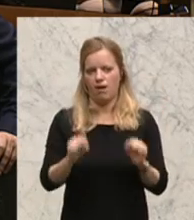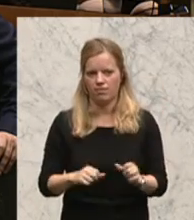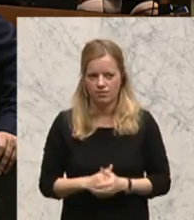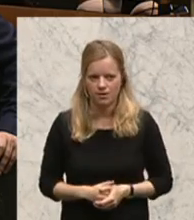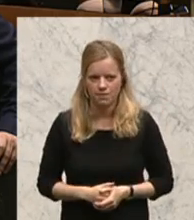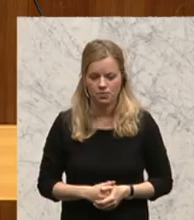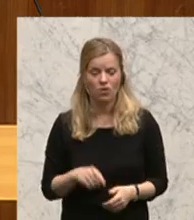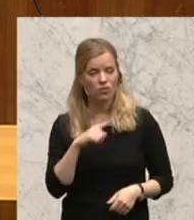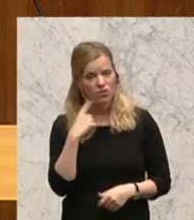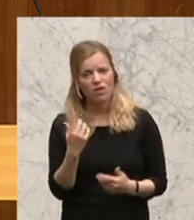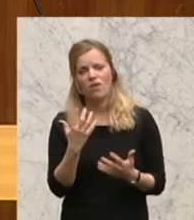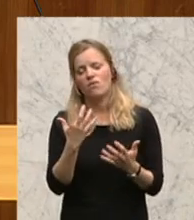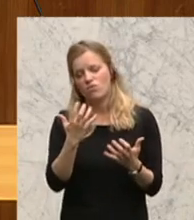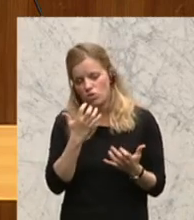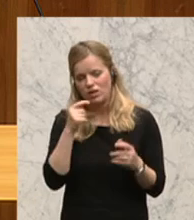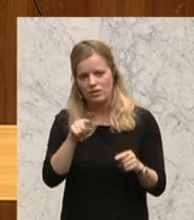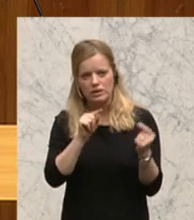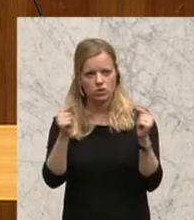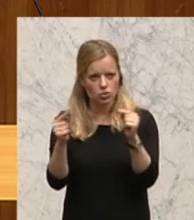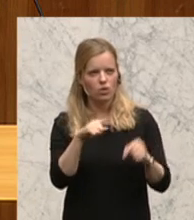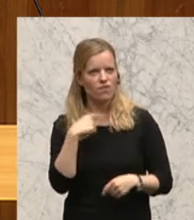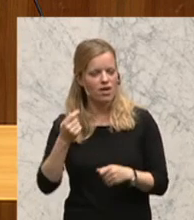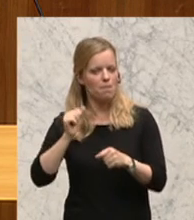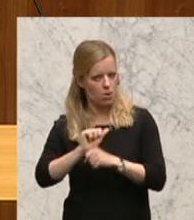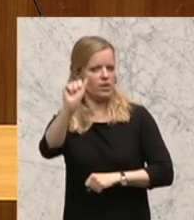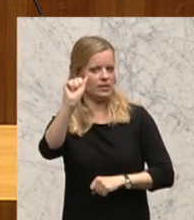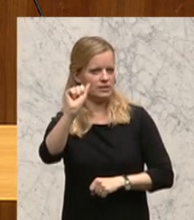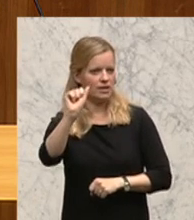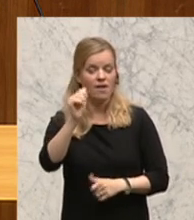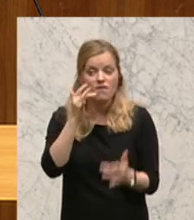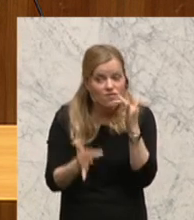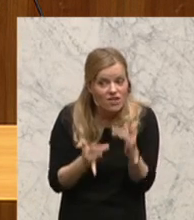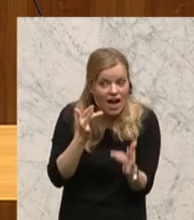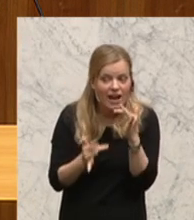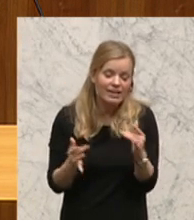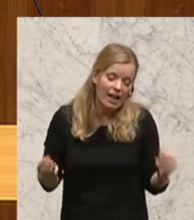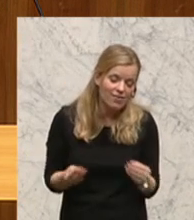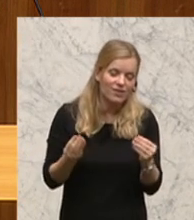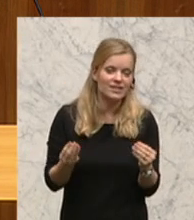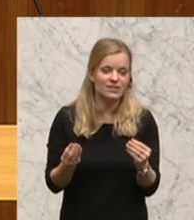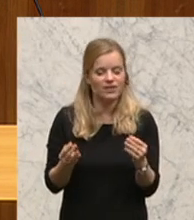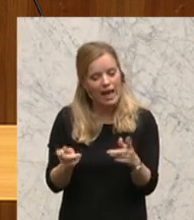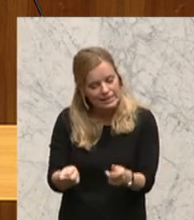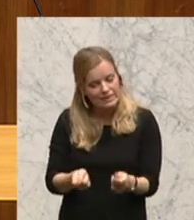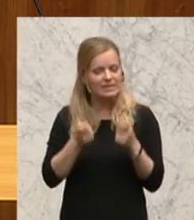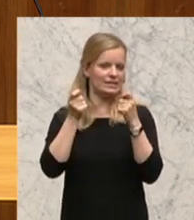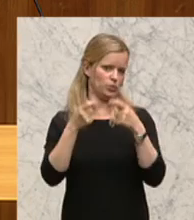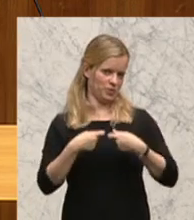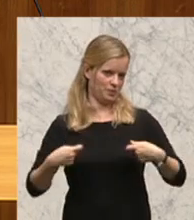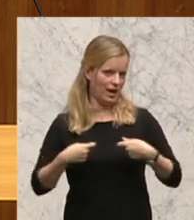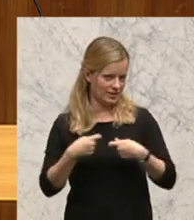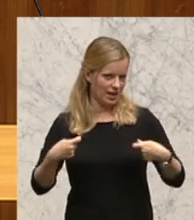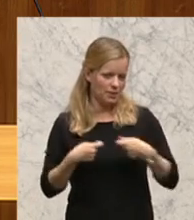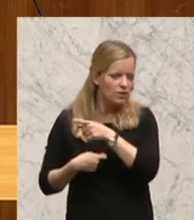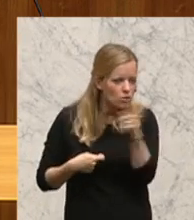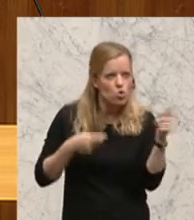verbunden als erzieherische Maßnahme geeignet war, dass Sie sich beim nächsten Mal überlegen, ob Sie dieses hohe Haus wieder so hintergehen. Oder ob Sie